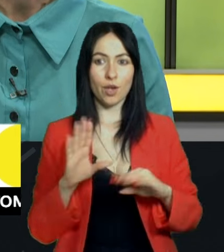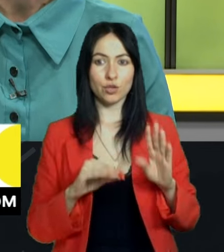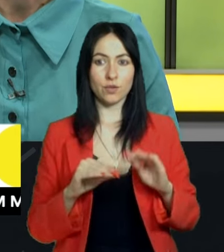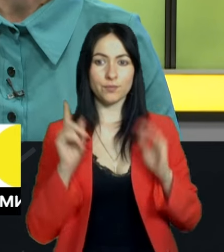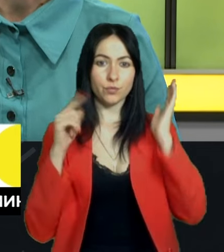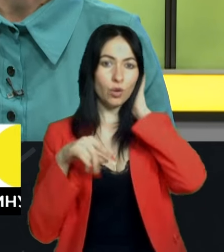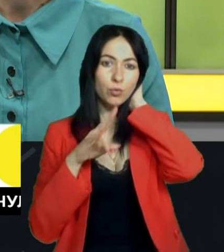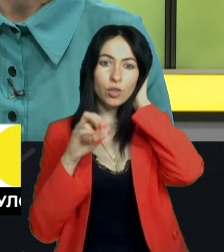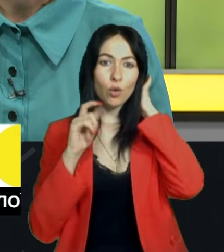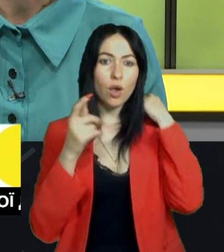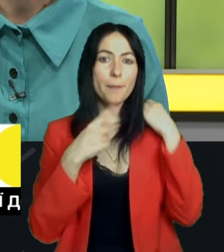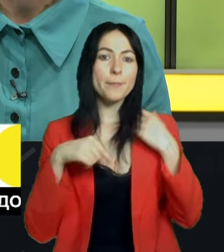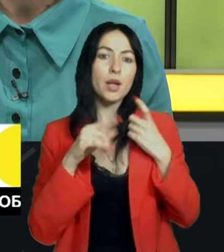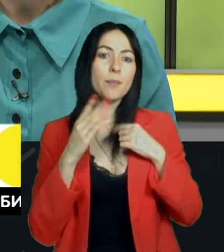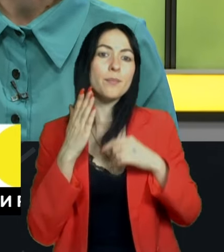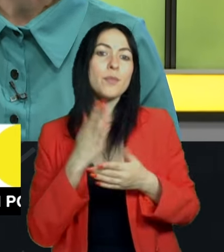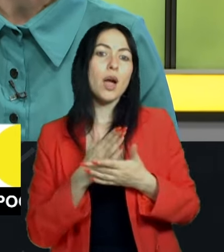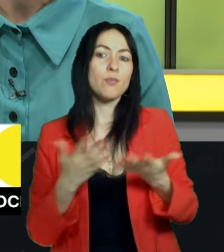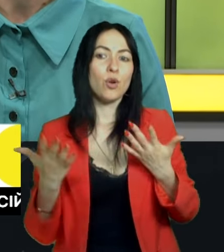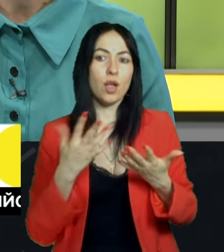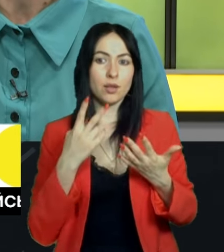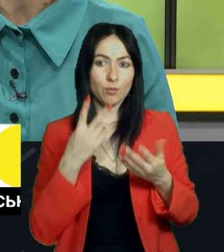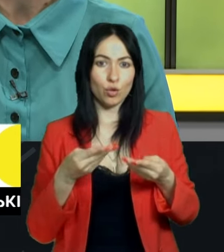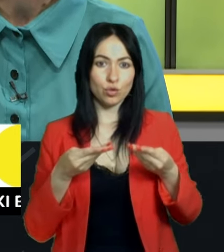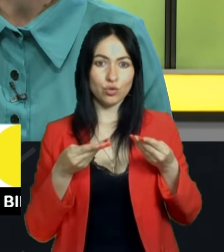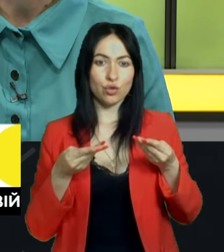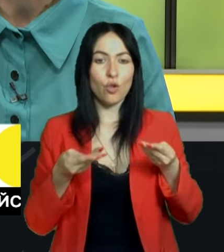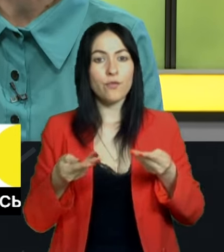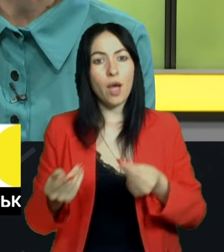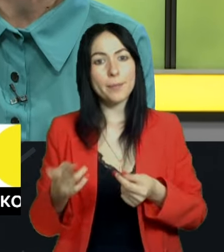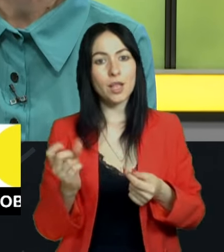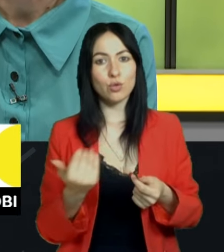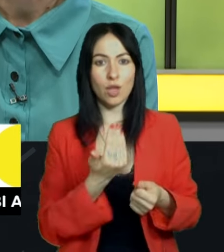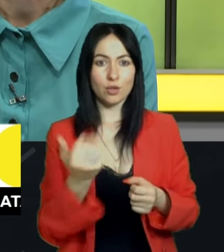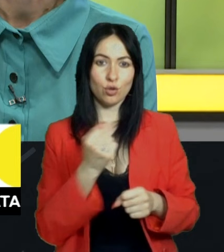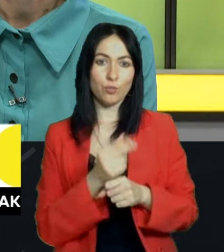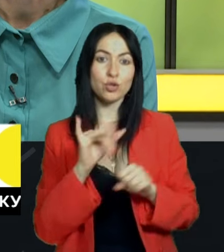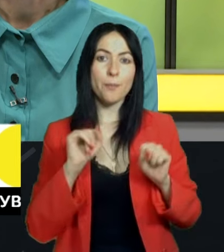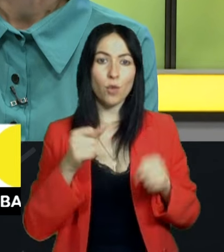чи маємо ми якимось чином можливість вплинути на їх роботу, і чи можуть українці ними користуватися?